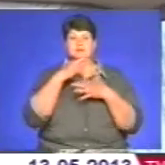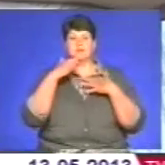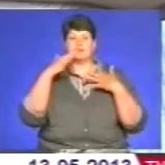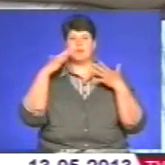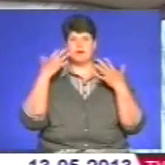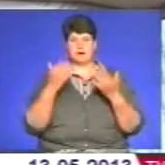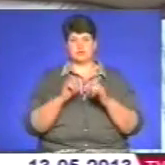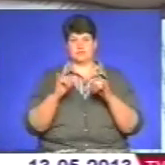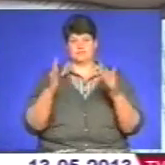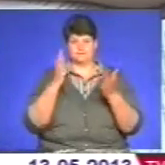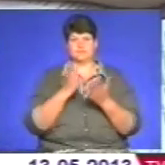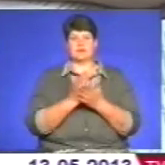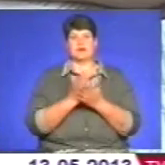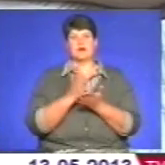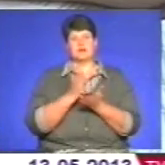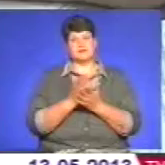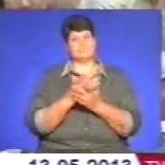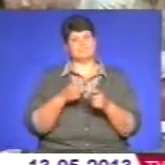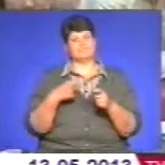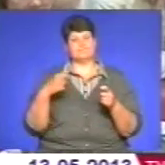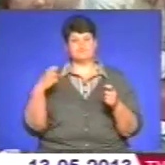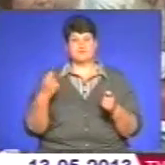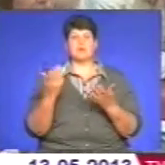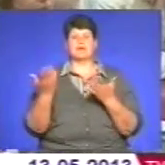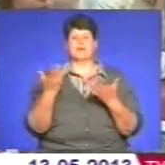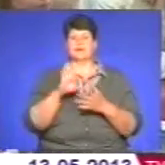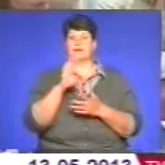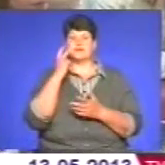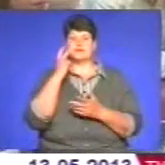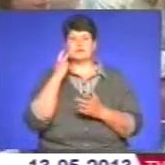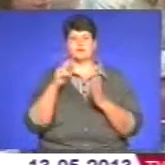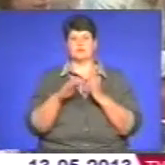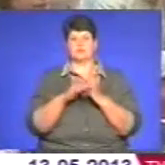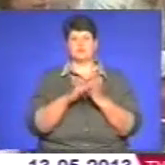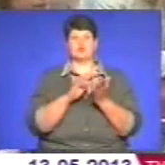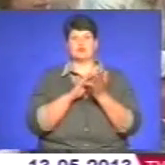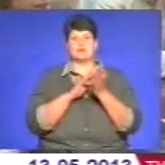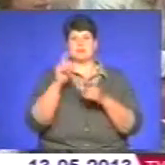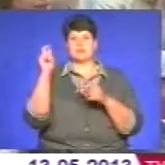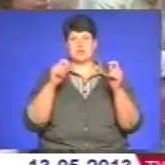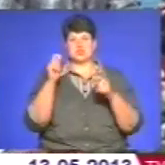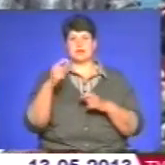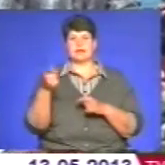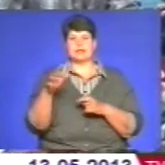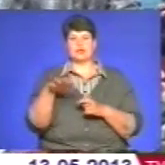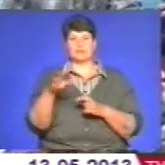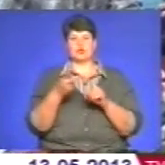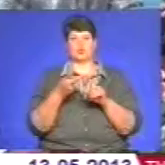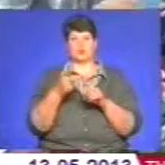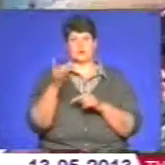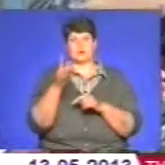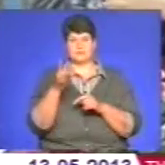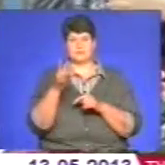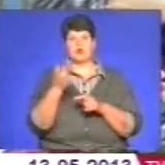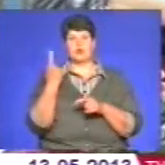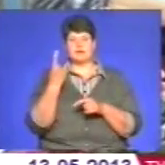кажуть організатори, але існують стримуючі фактори, які не завжди сприяють, щоб туристи приїжджали на Тернопільщину вдруге. Одне